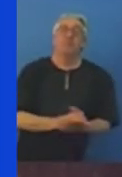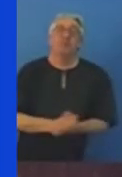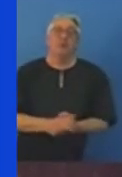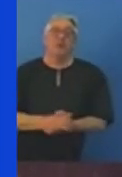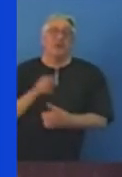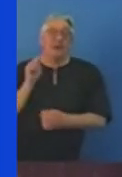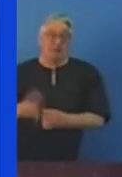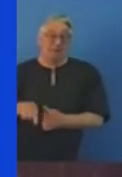Je vous remercie infiniment.